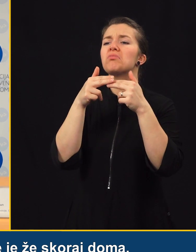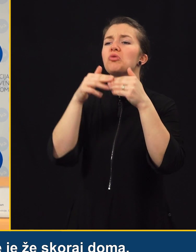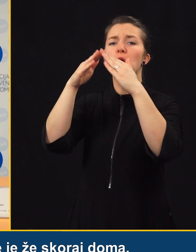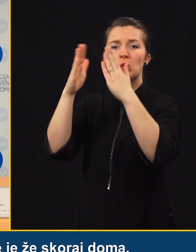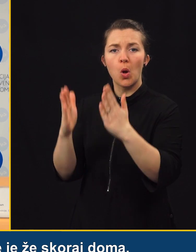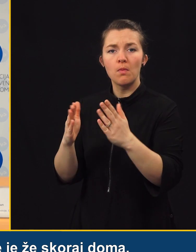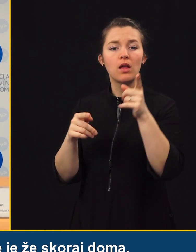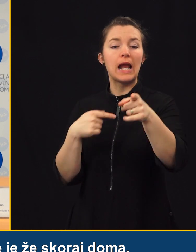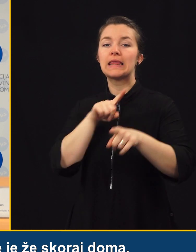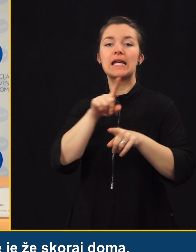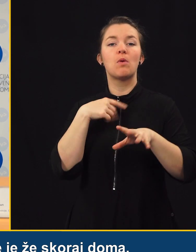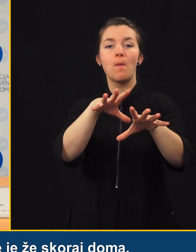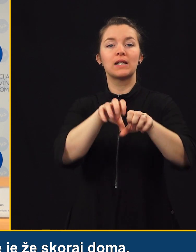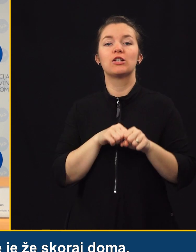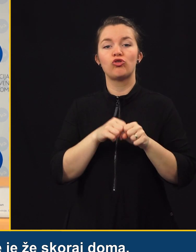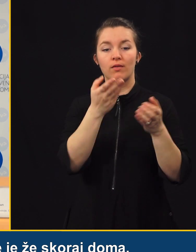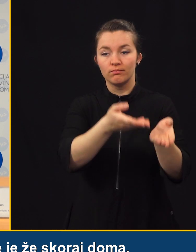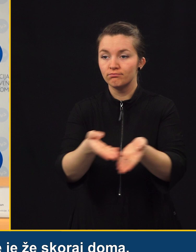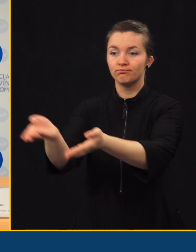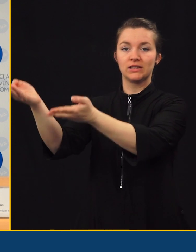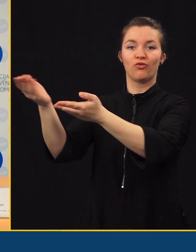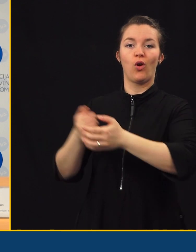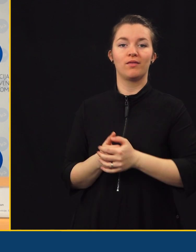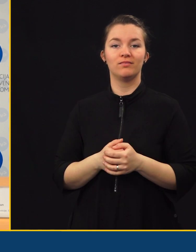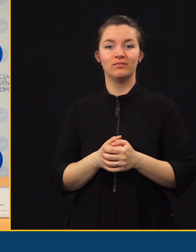skor, da ga takrat pa ne smemo pridržati.